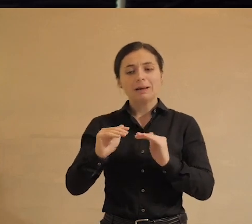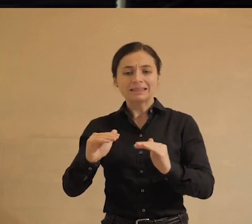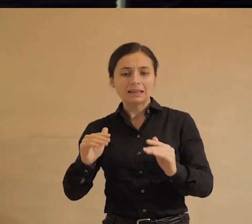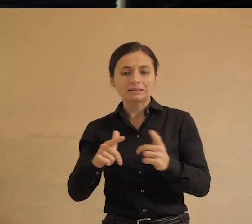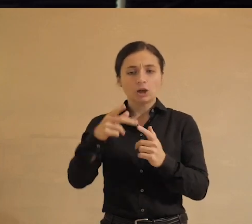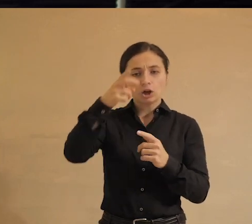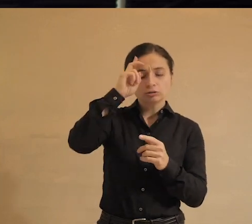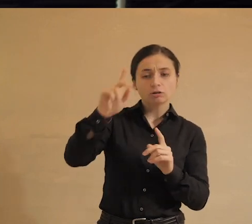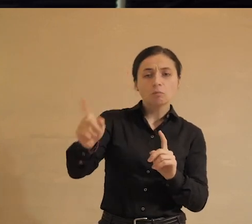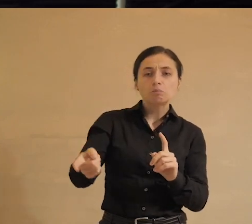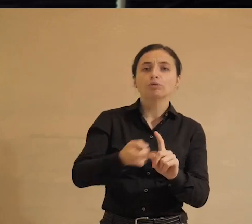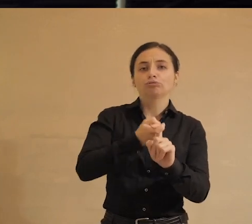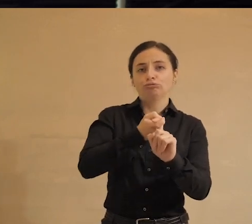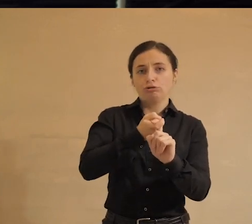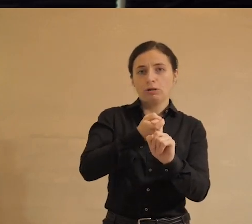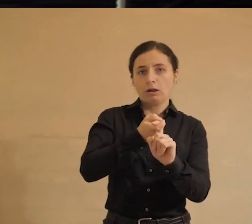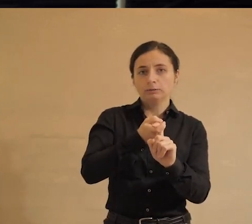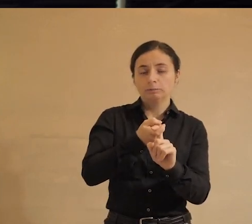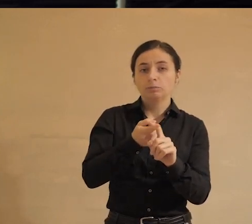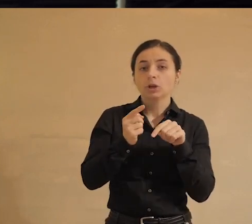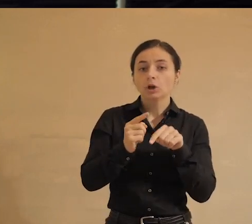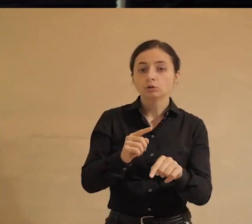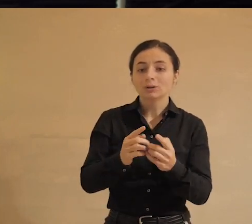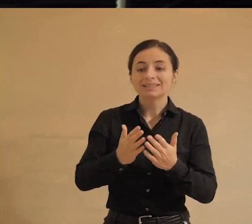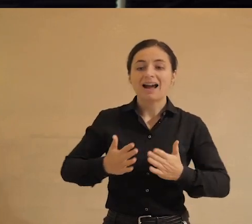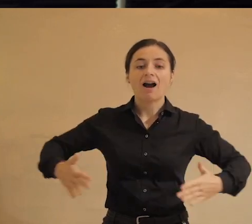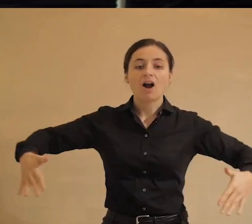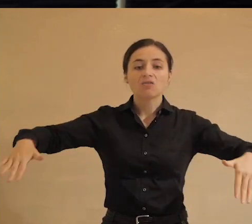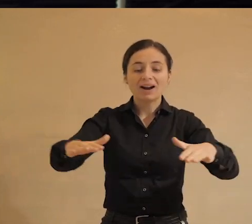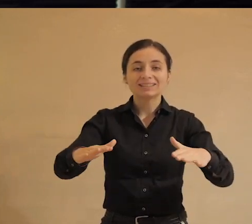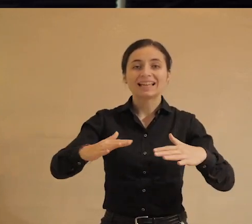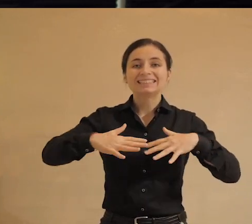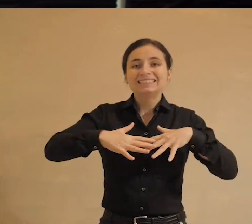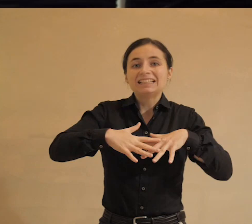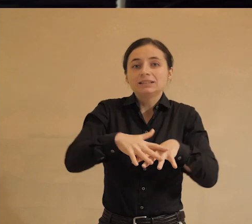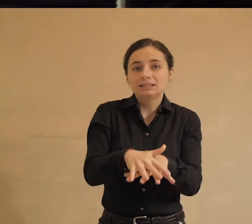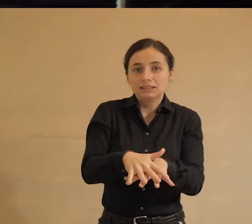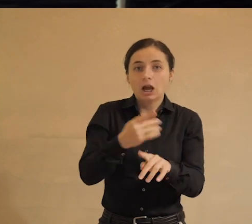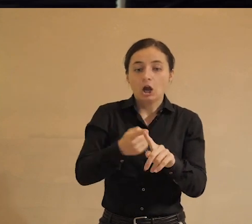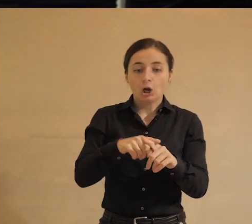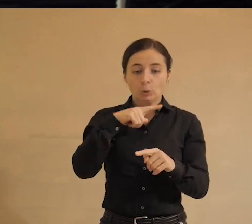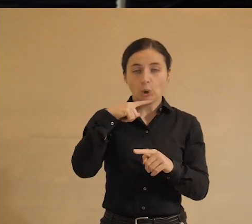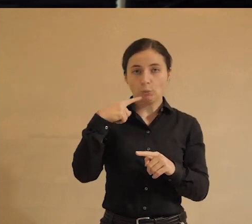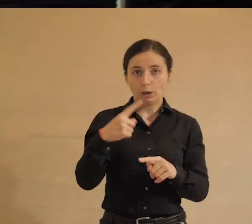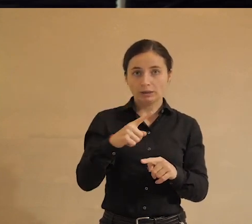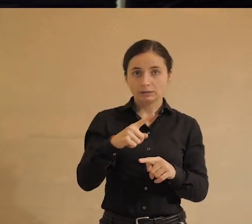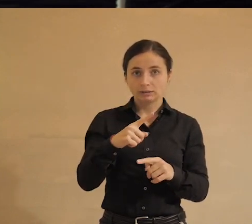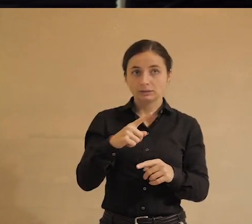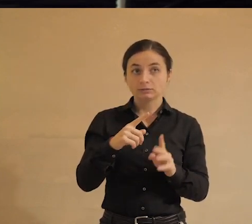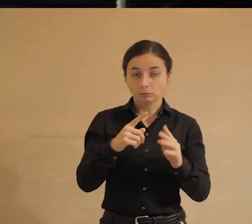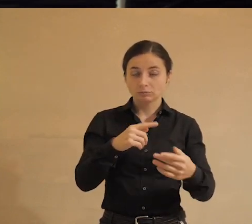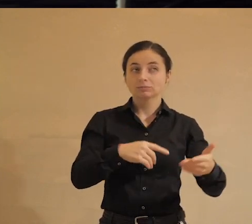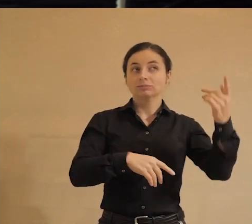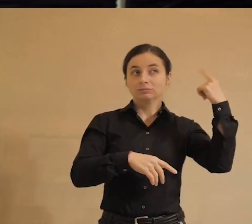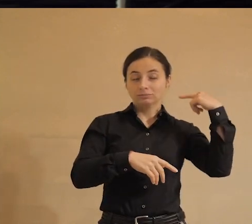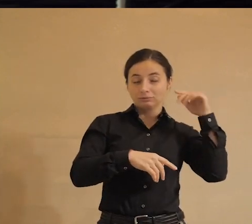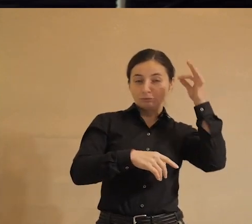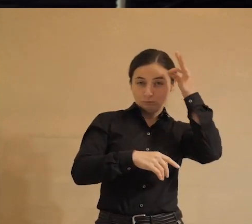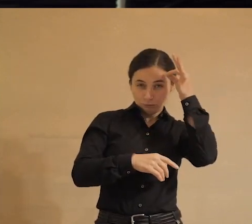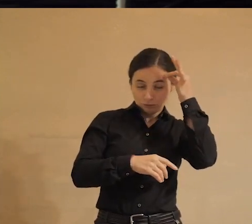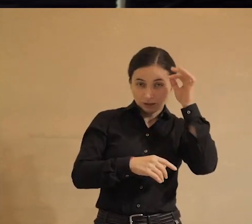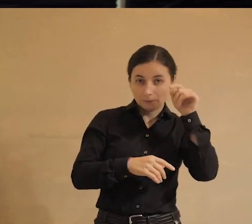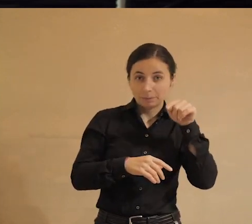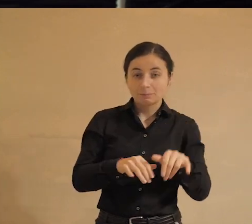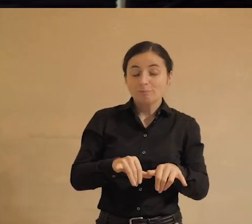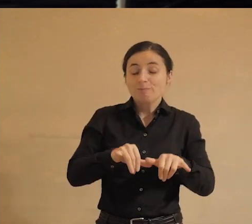государство подключило. То есть охват сетевого присутствия, который и так в России, возвращаясь к моему начальному тезису о втором